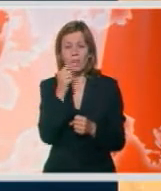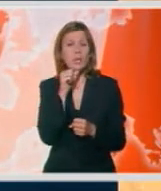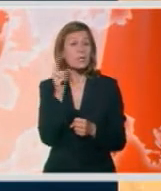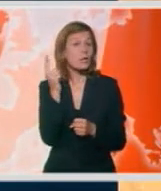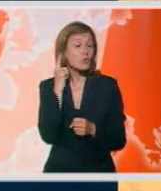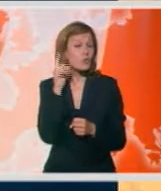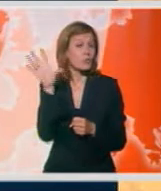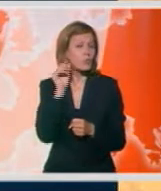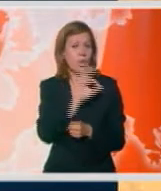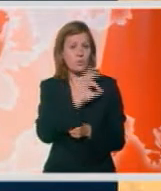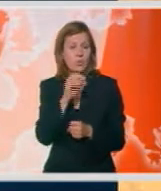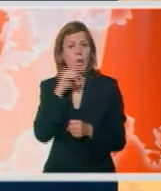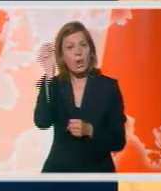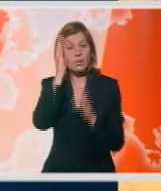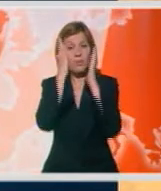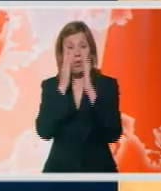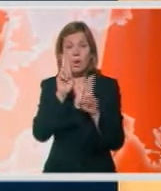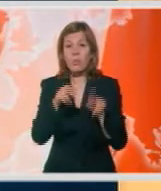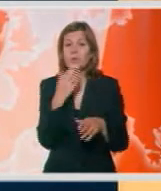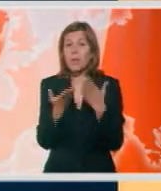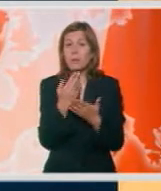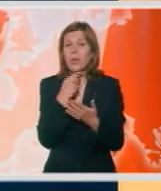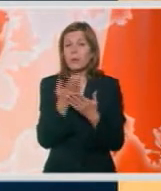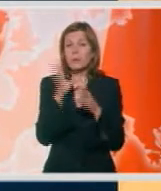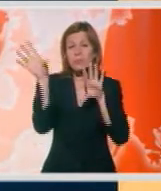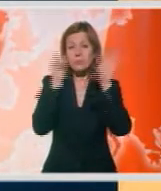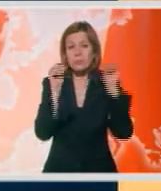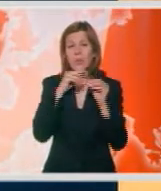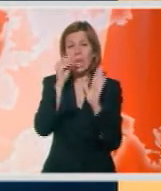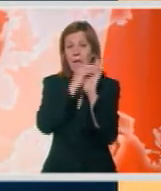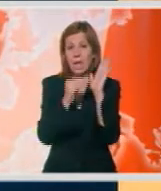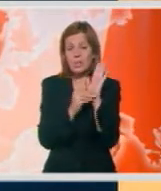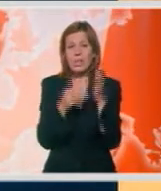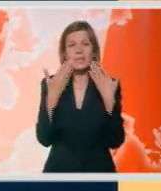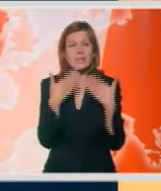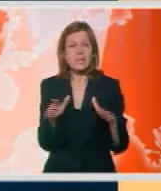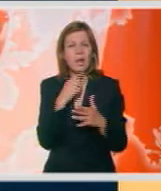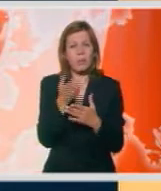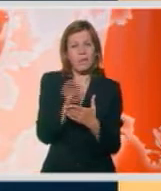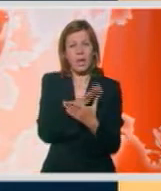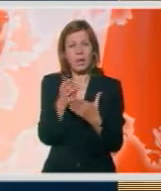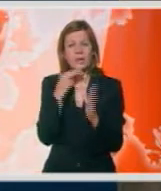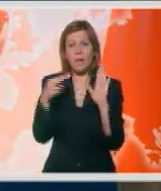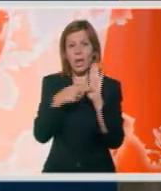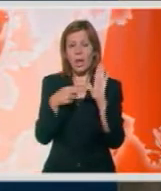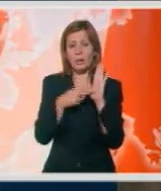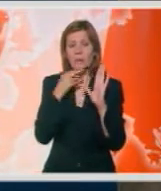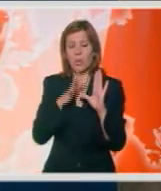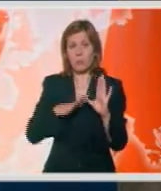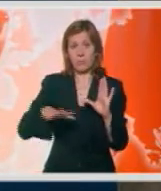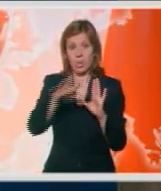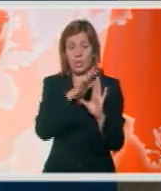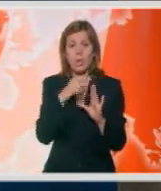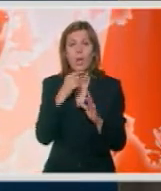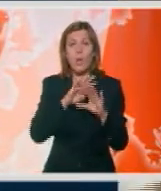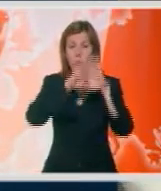sluha. Naučnici veruju da možda ima i senzore kojima registruje veoma slabe varijacije električnog polja, a da